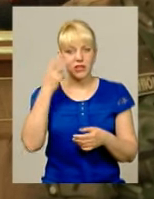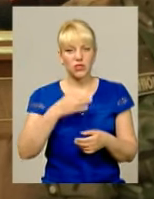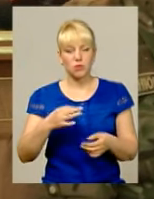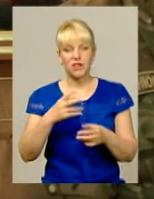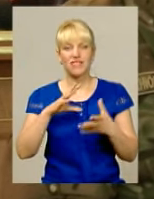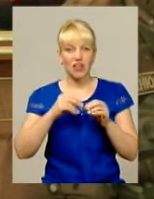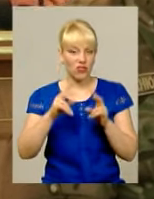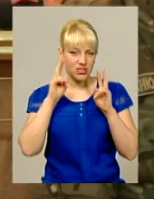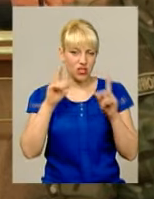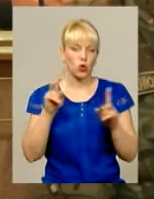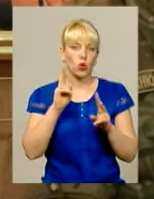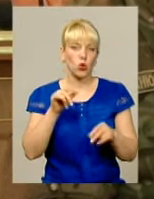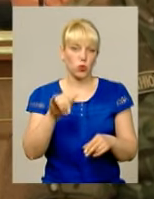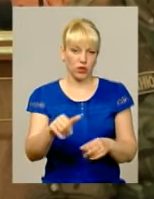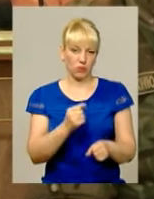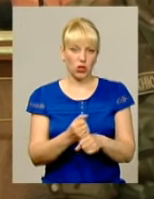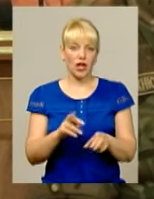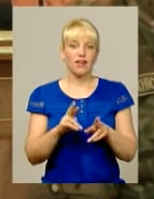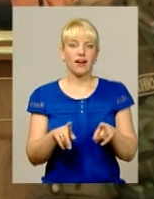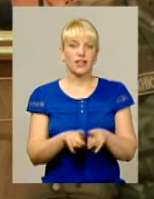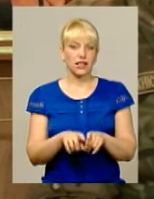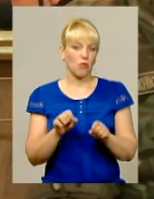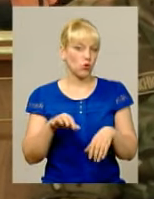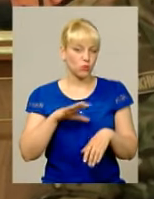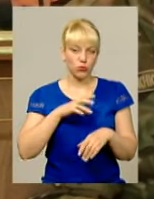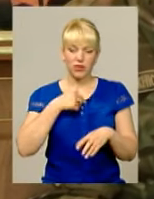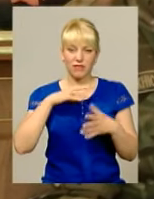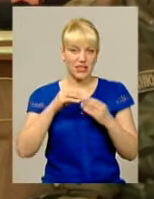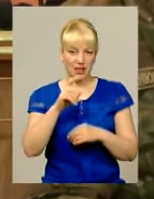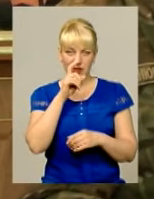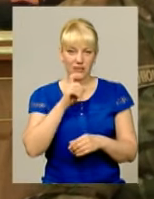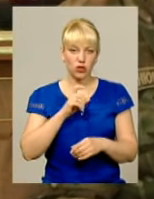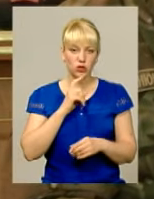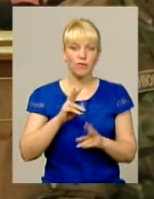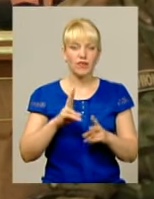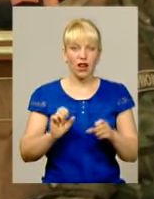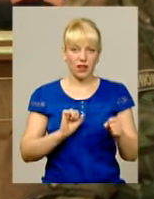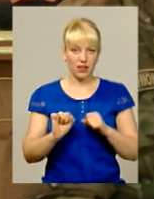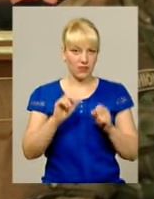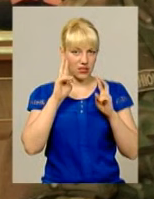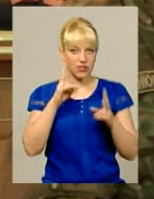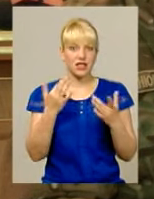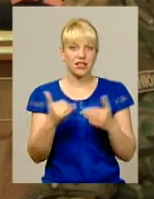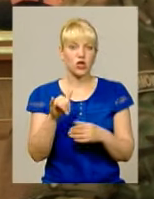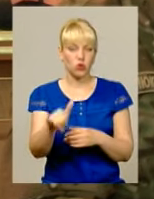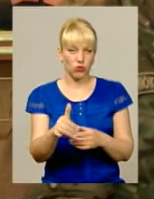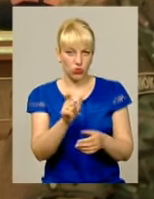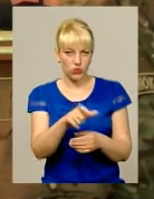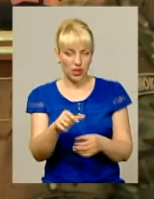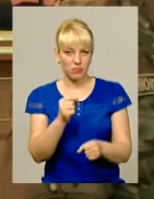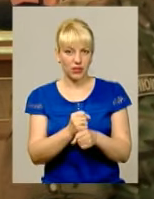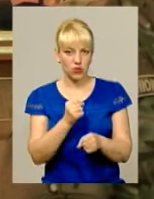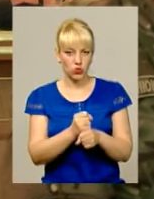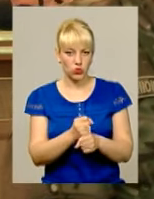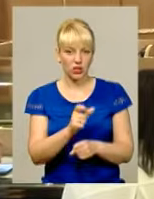хто в них працює на підприємстві Як таке може бути, я взагалі не розумію Як керівник може не знати, скільки в нього на підприємстві